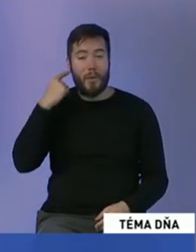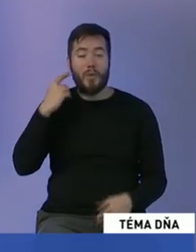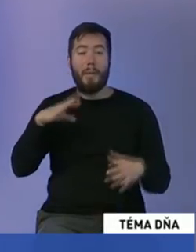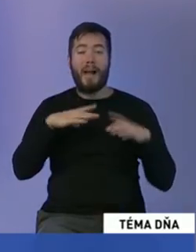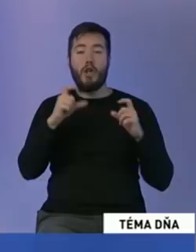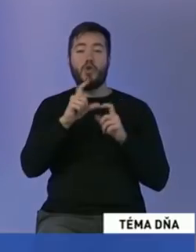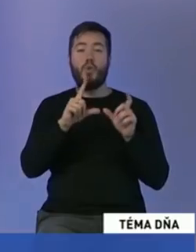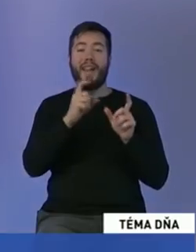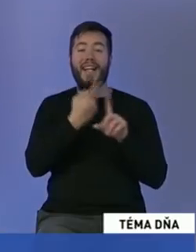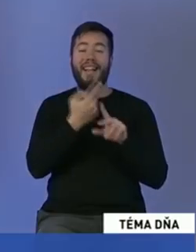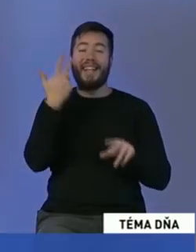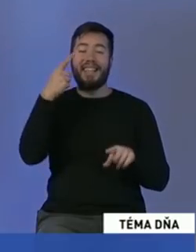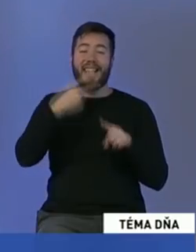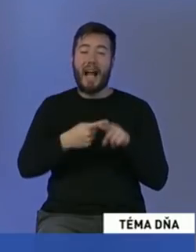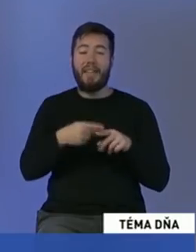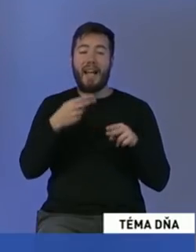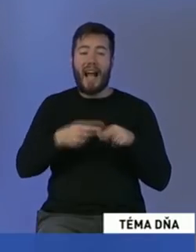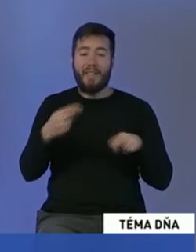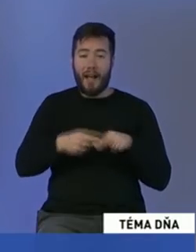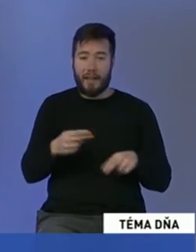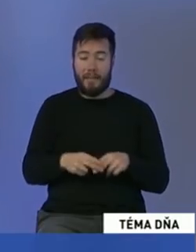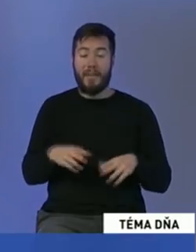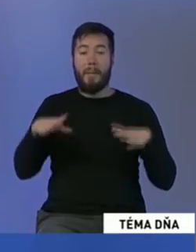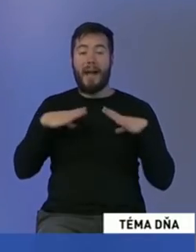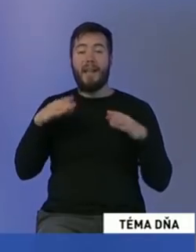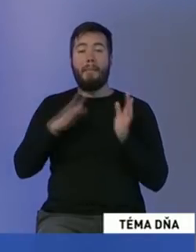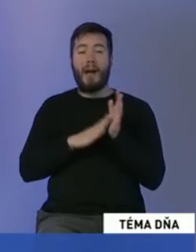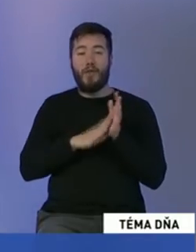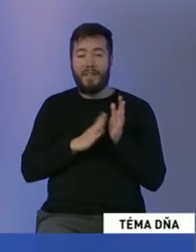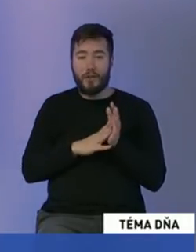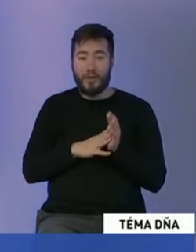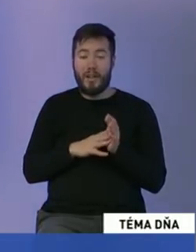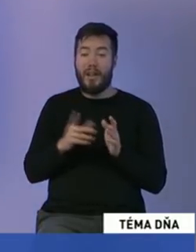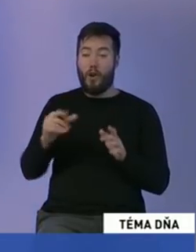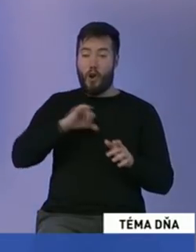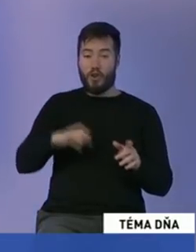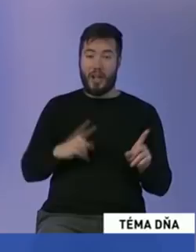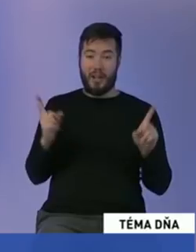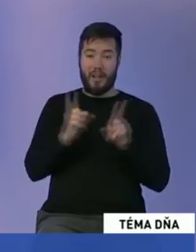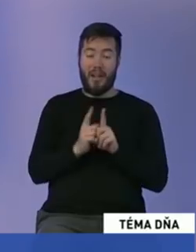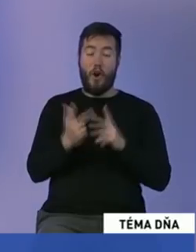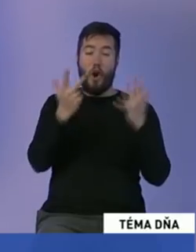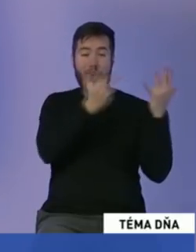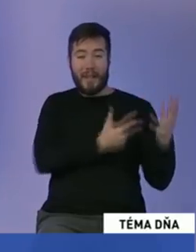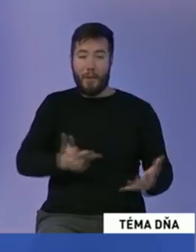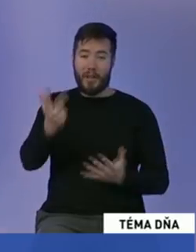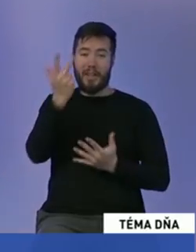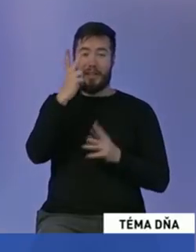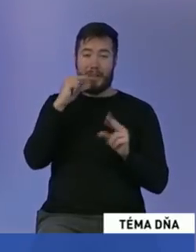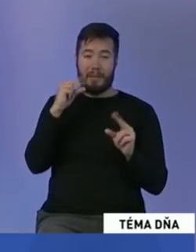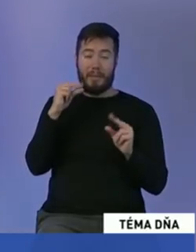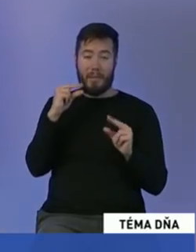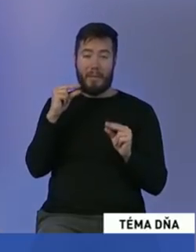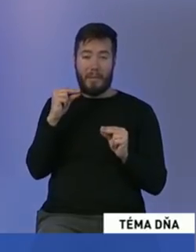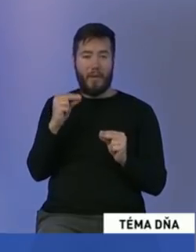Matovič mal s stretnutie na 8 hodín. Ja neviem, o čom sa bavili tých 8 hodín. Čiže pozorajúme sa na to, prosím, z tohto hľadiska dnes na